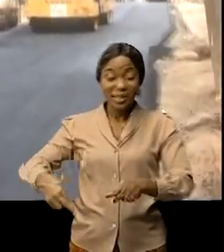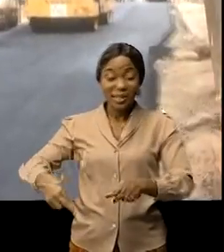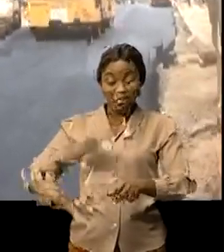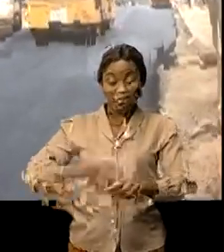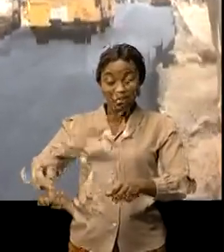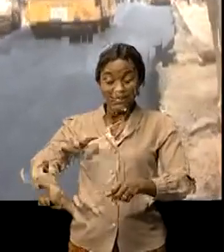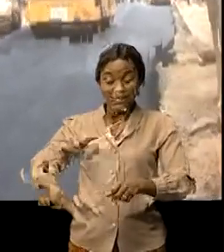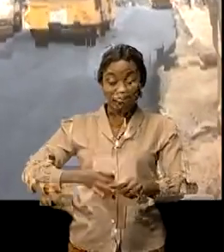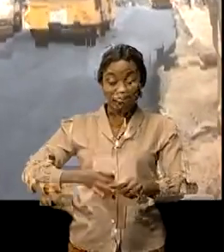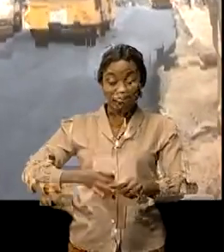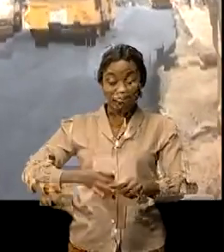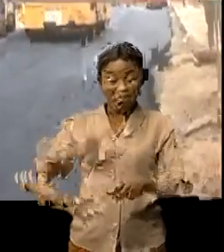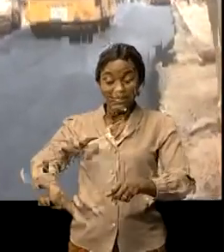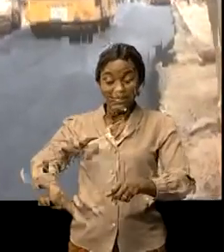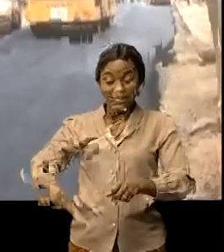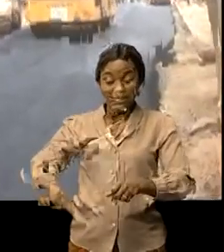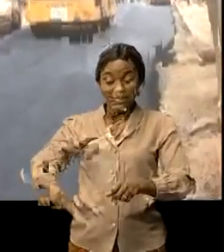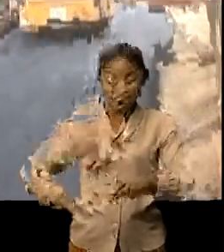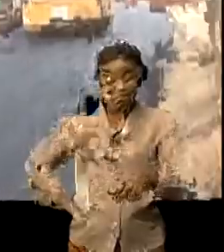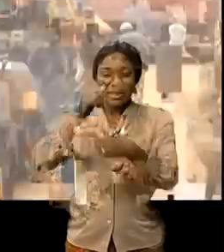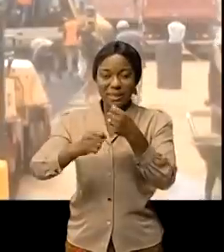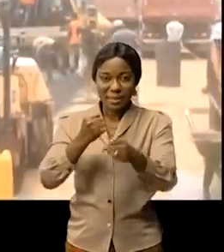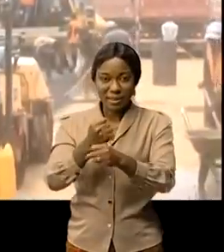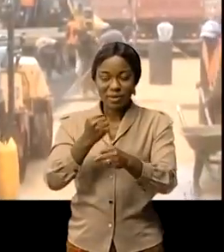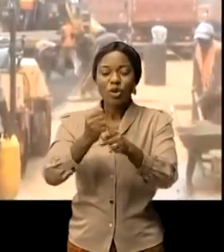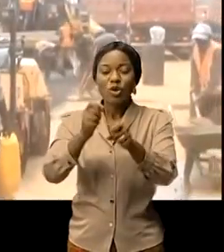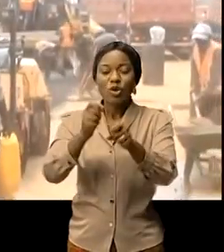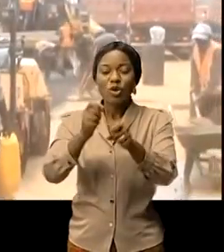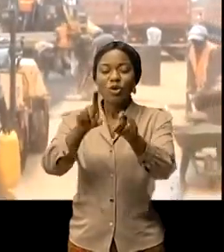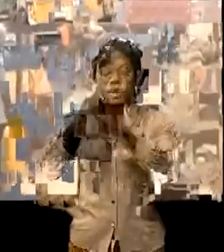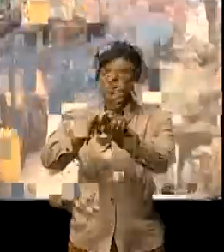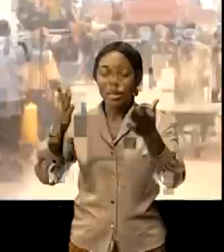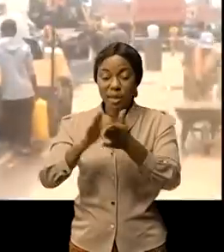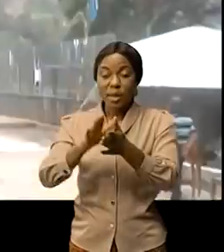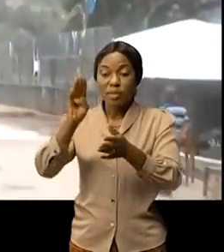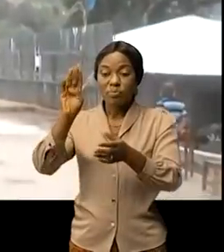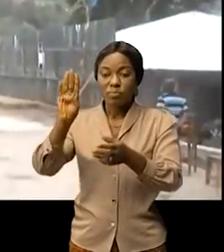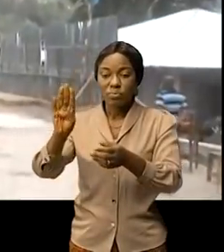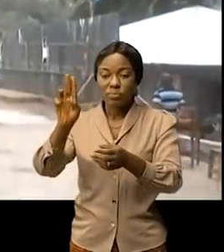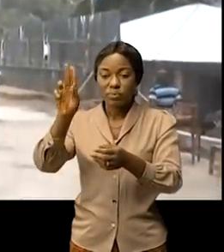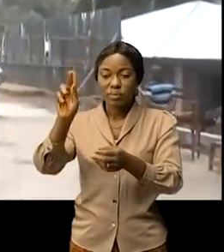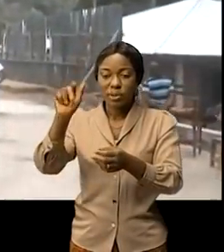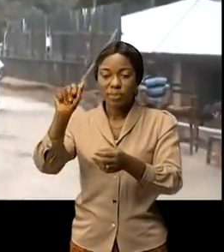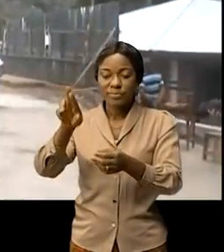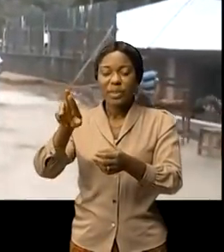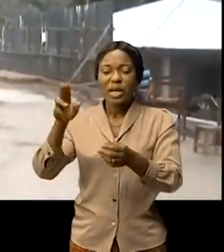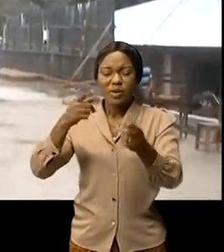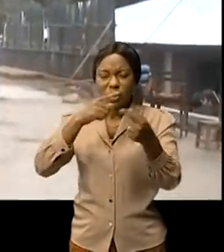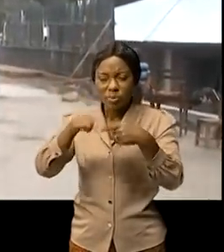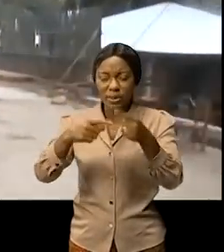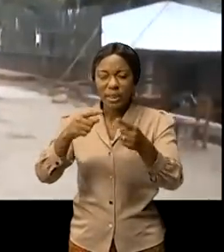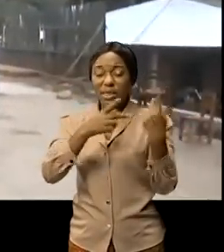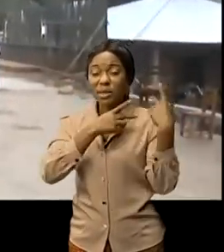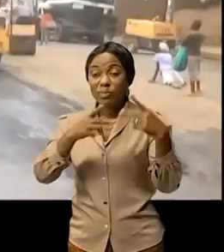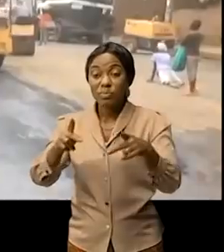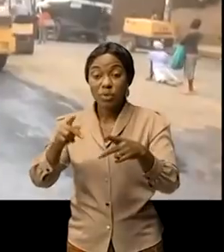ces travaux la ville de Bukavu va avoir une route à partir de la frontière Rwanda-RDC jusqu'à